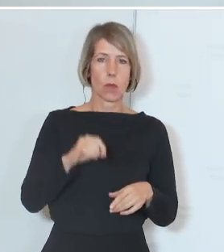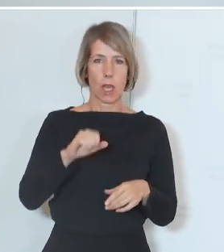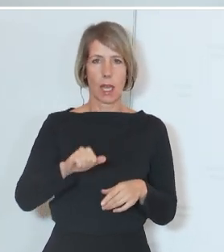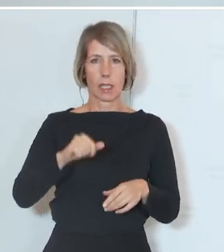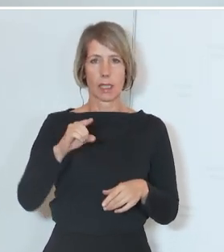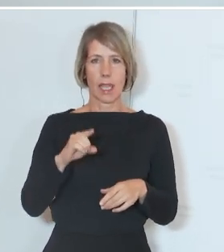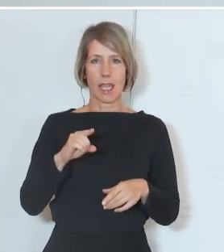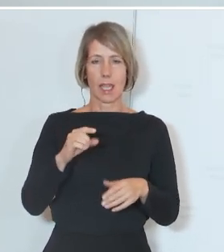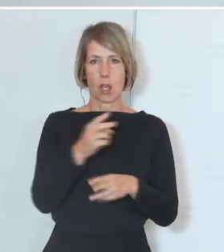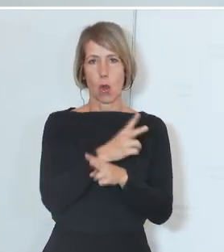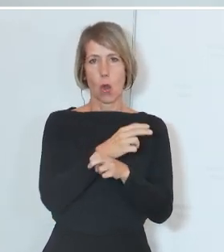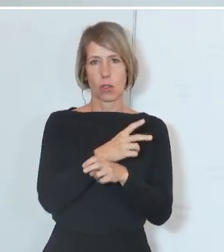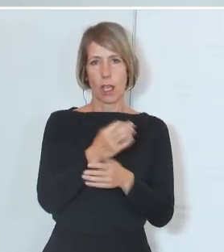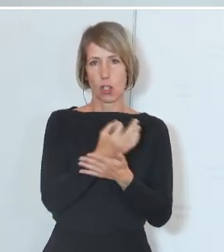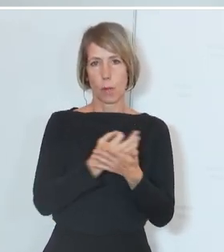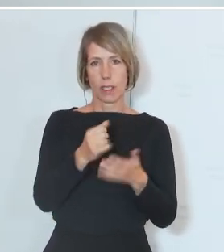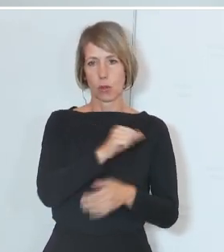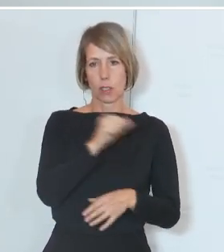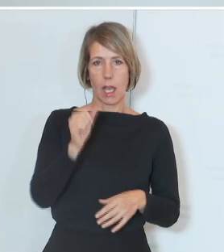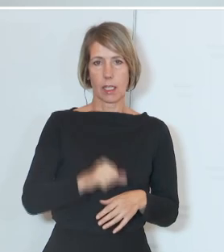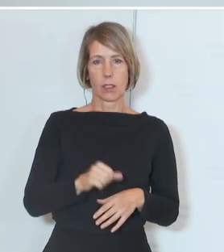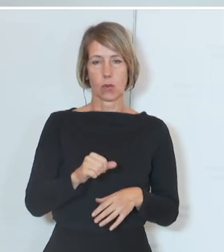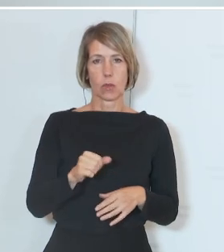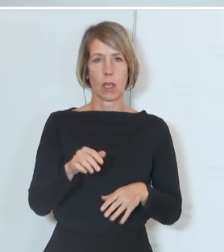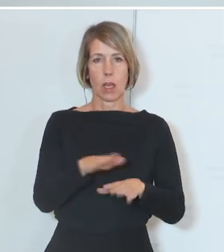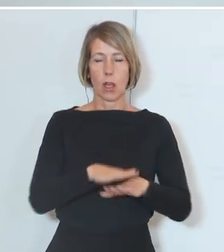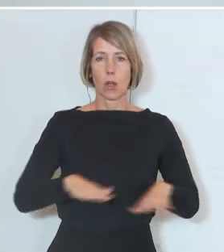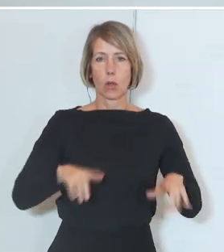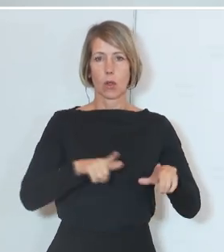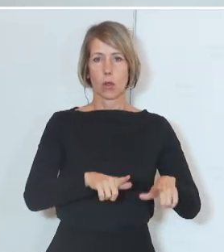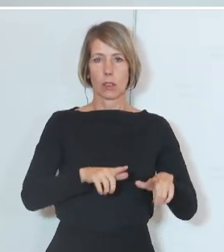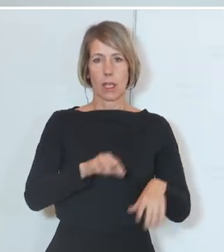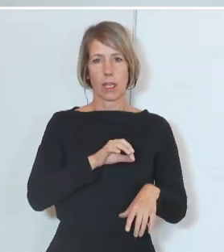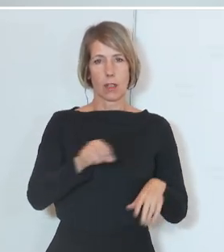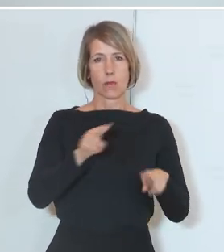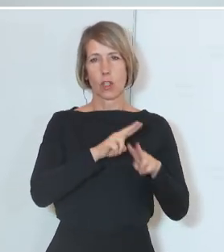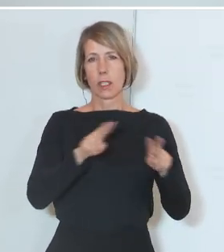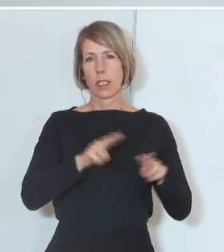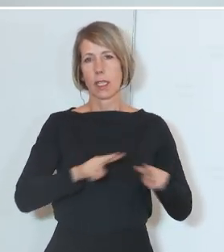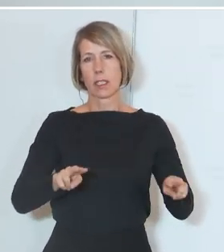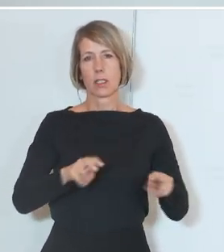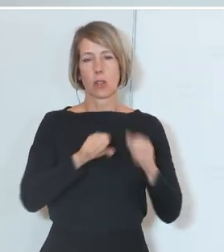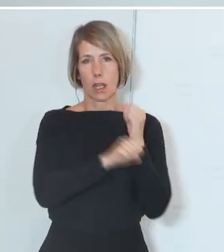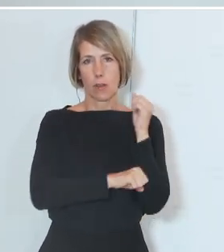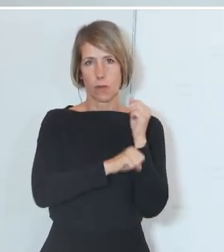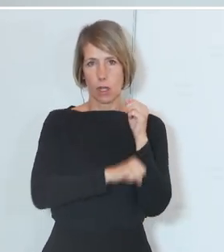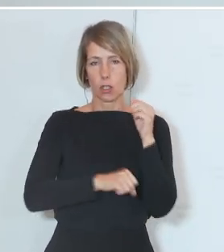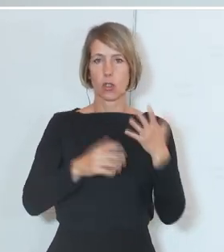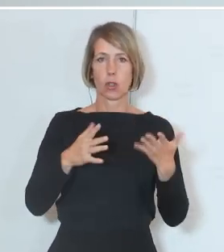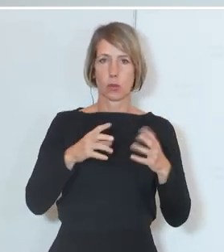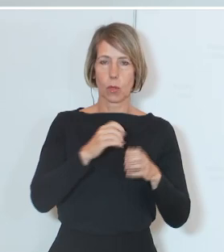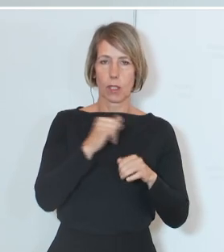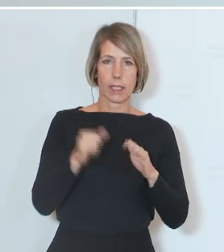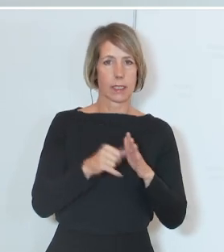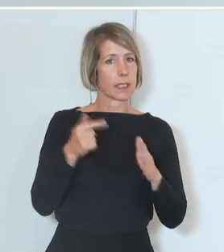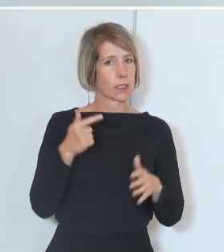österreichischen Bildungsagentur, wurde auf Grundlage von zwei internationalen Forschungsprojekten ein Strategiepapier erarbeitet, das